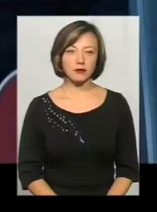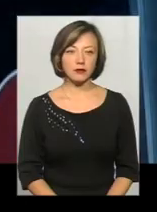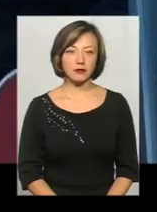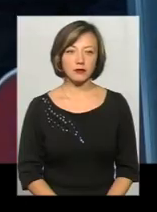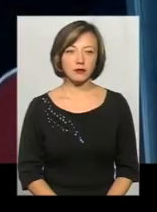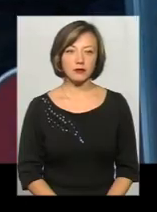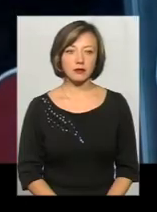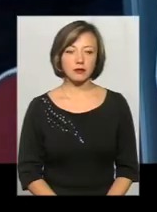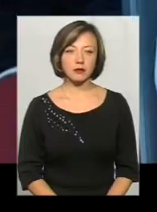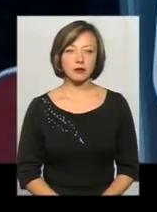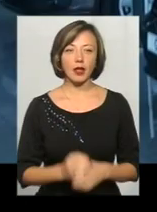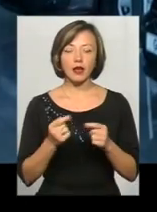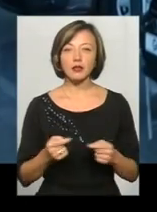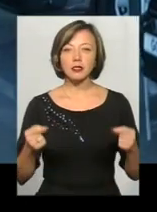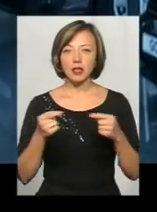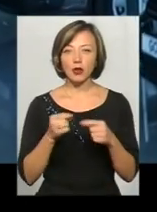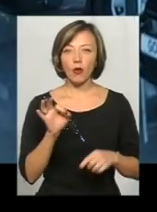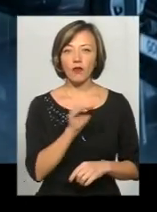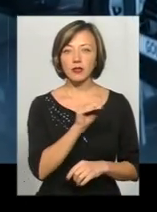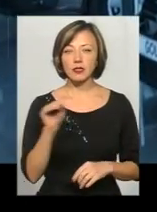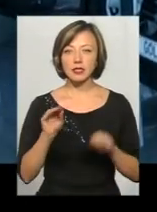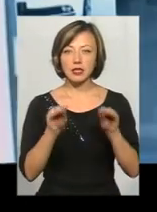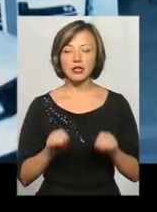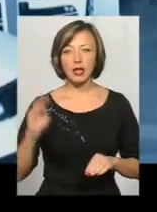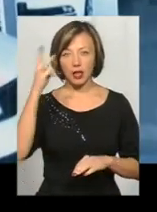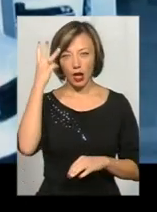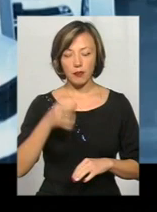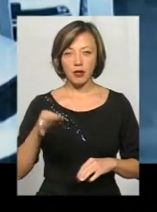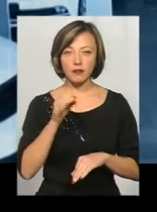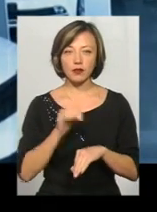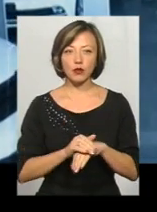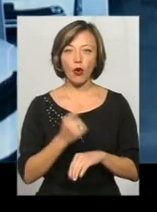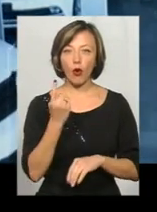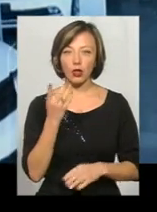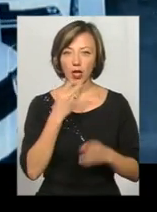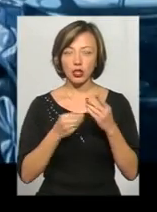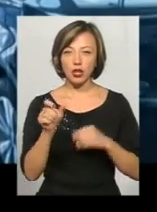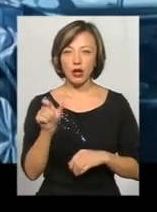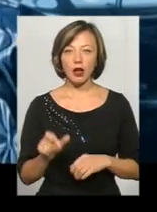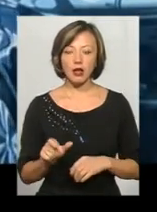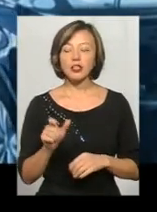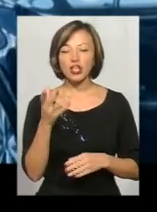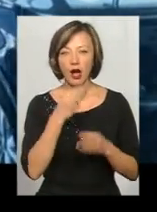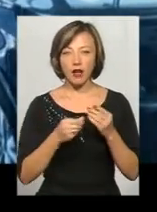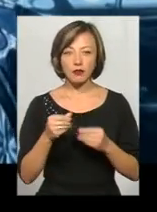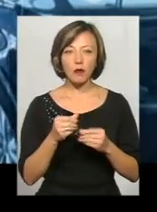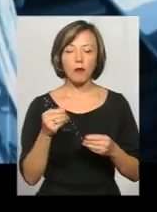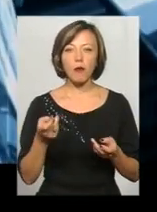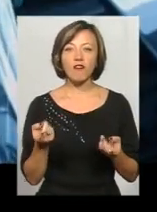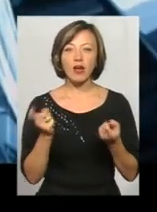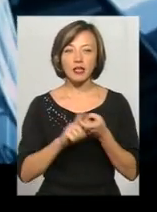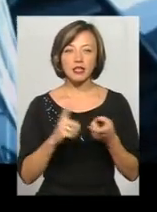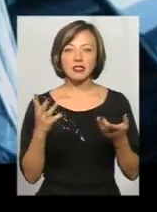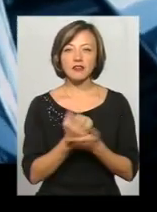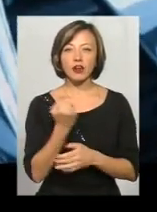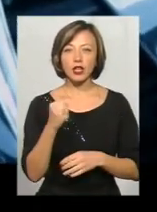Згідно з офіційної статистики, на Хмельничині щодня фіксують мінімум одне шахрайство, пов'язане з виграшем автомобіля.